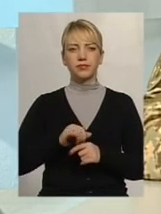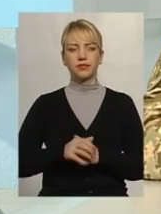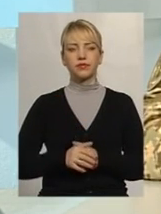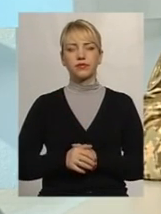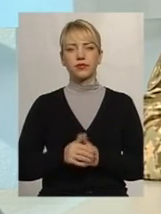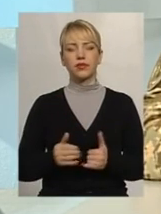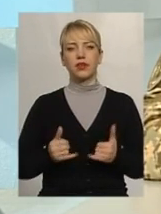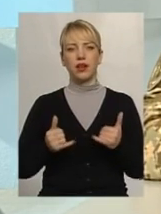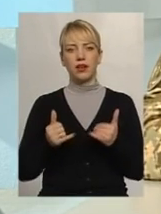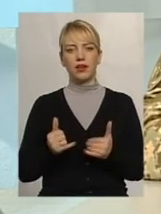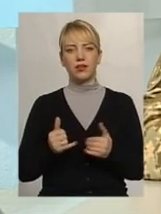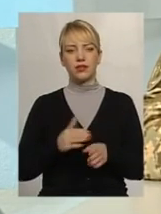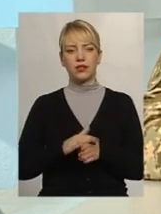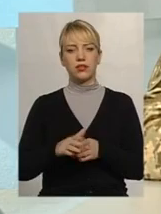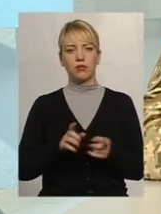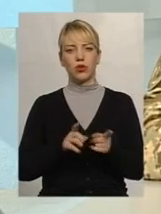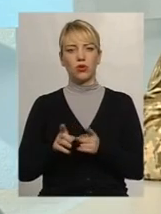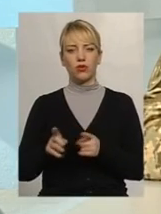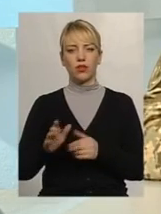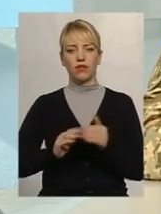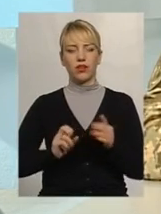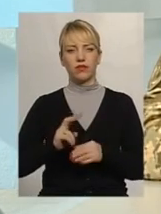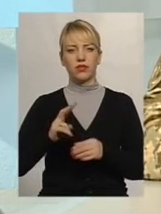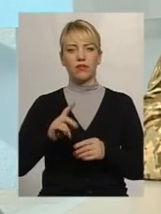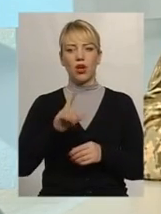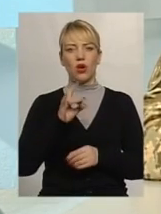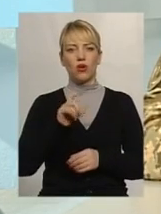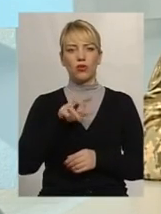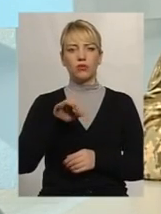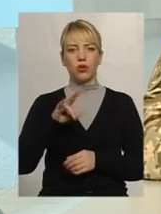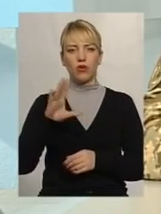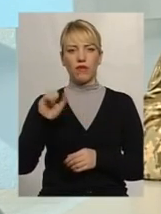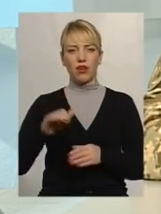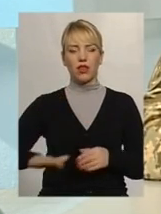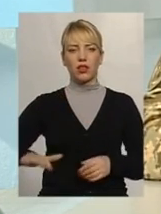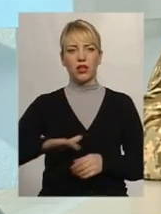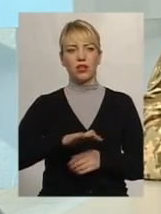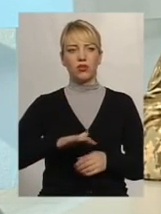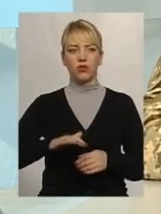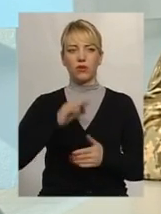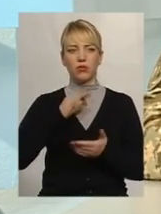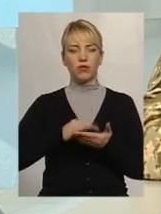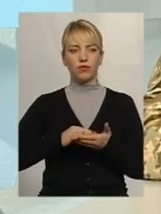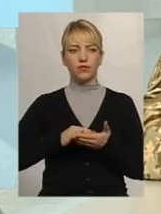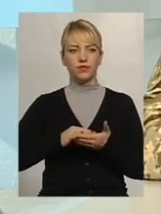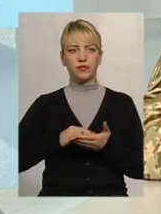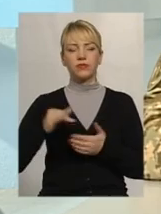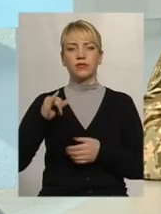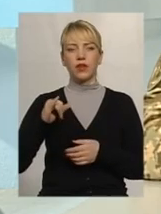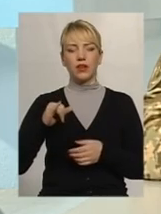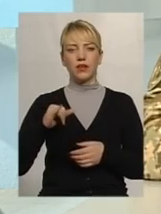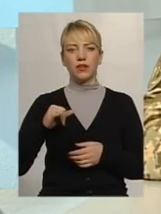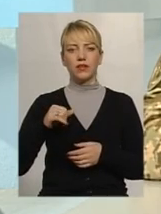Для здійснення підготовки фахівців з розмінування території Південного Лівана. І саме